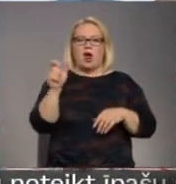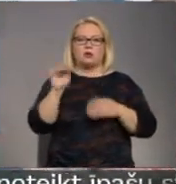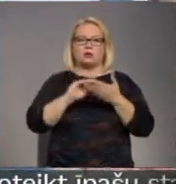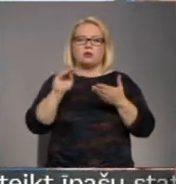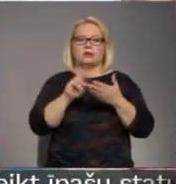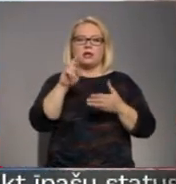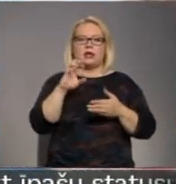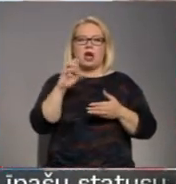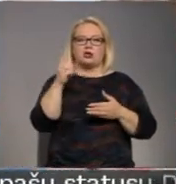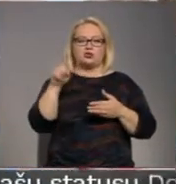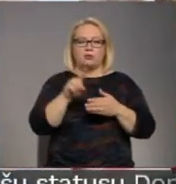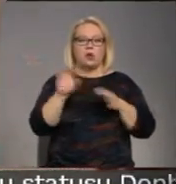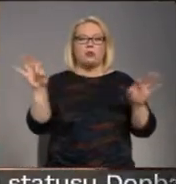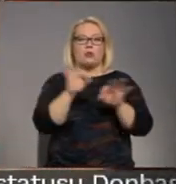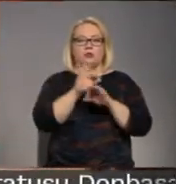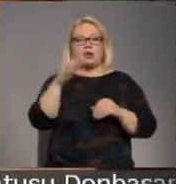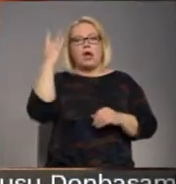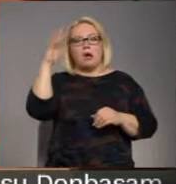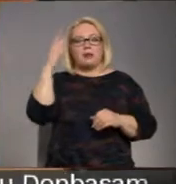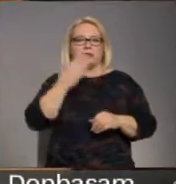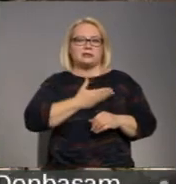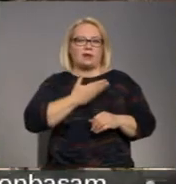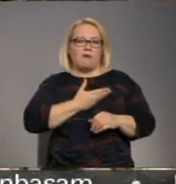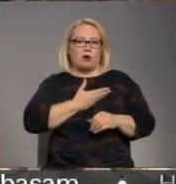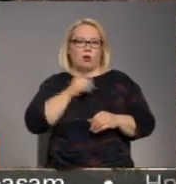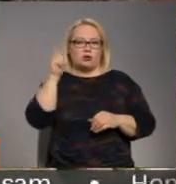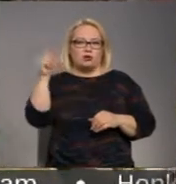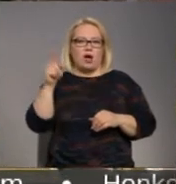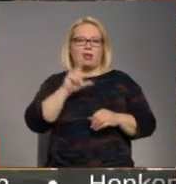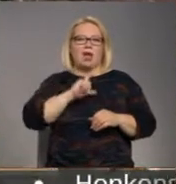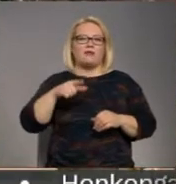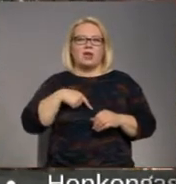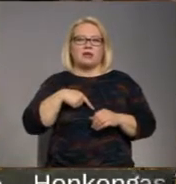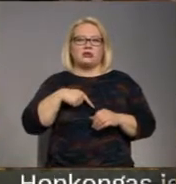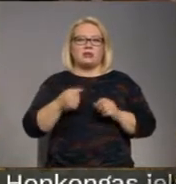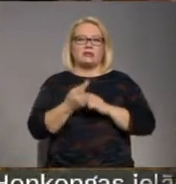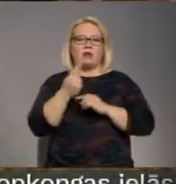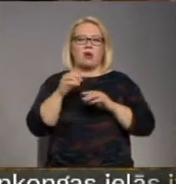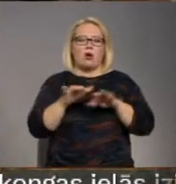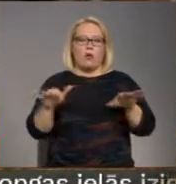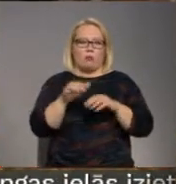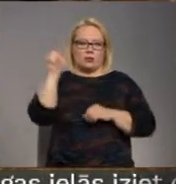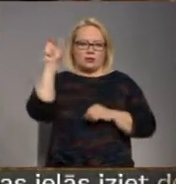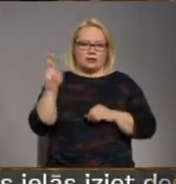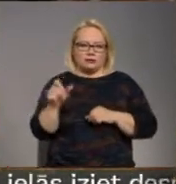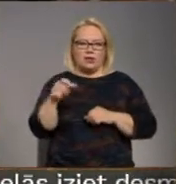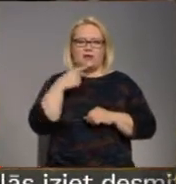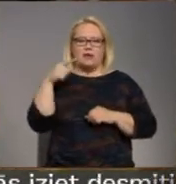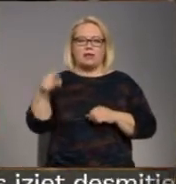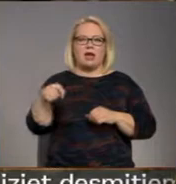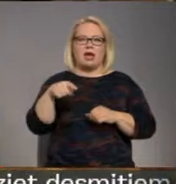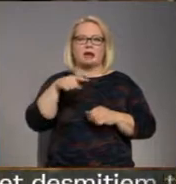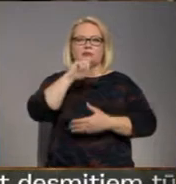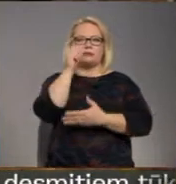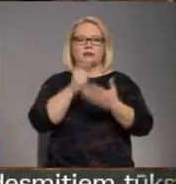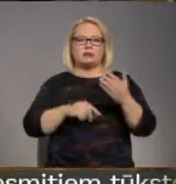Rači, bet mūziku aizsveidz īvojošā latviešu izcēlesmes komponiste Lilita Ritmane. Tā ziņa, ko mēs vēlamies ar dziesmu dot, ir